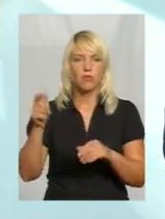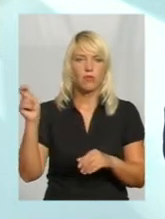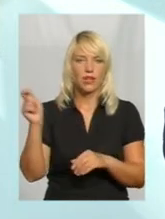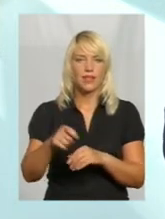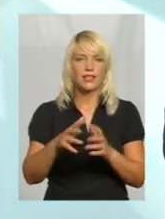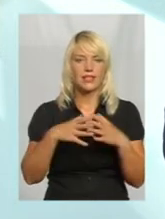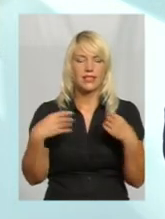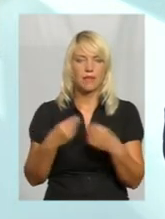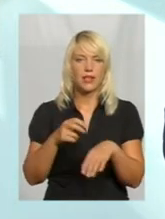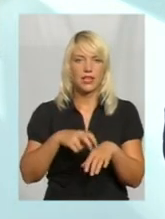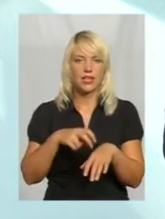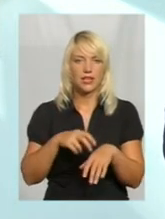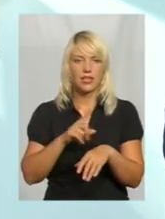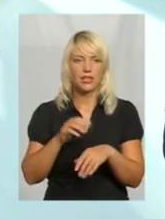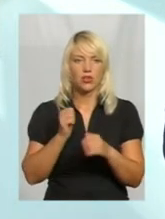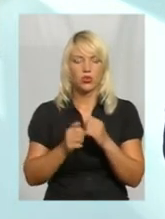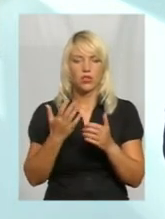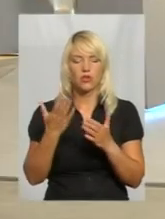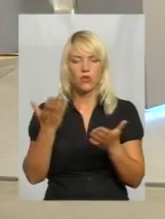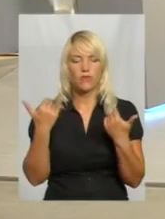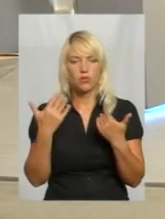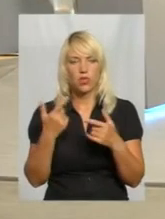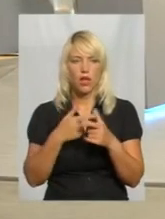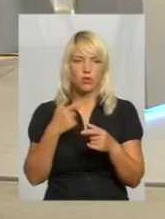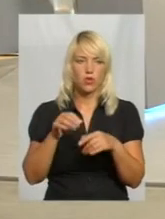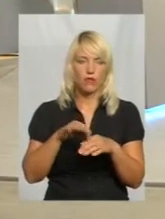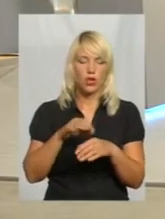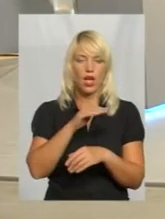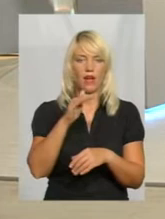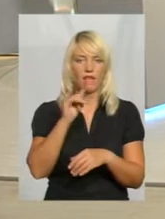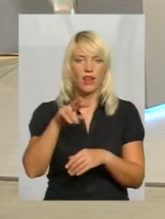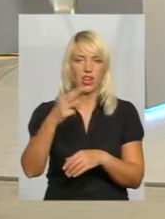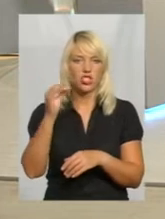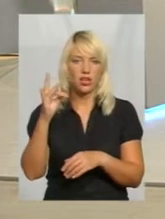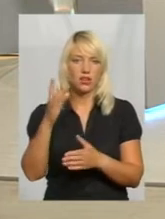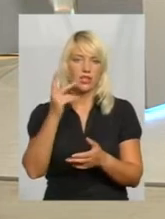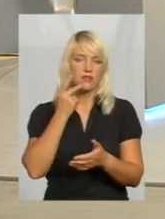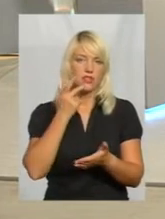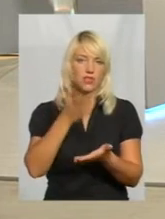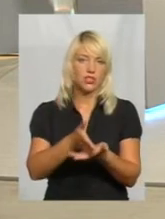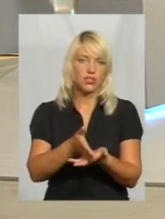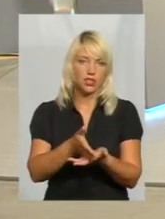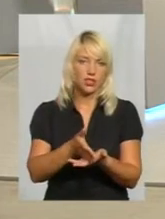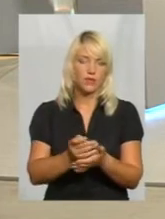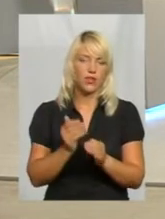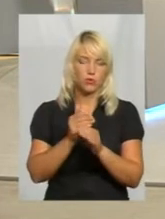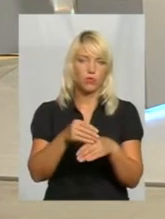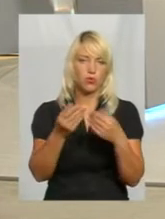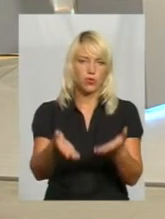лікар, якщо буде відпустити, бо захоріє, а фельдшер завжди в селі надасть первіонну медичну допомогу.